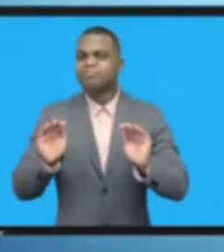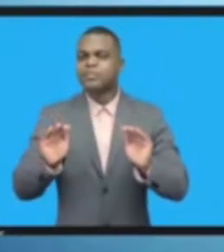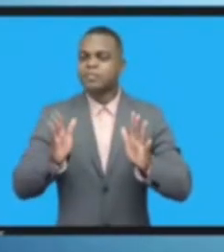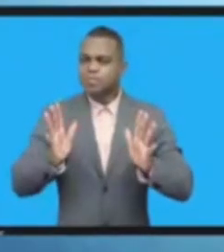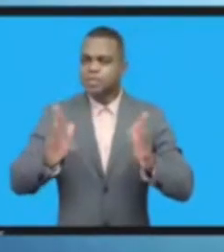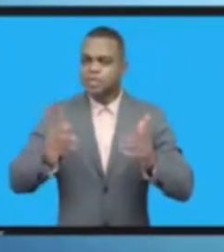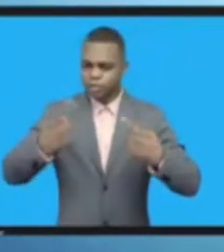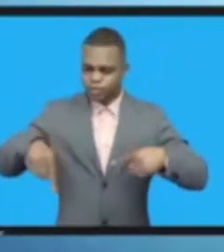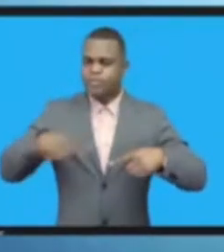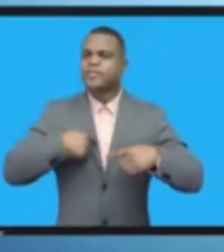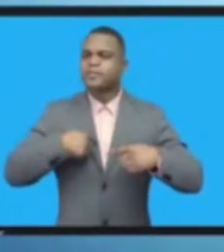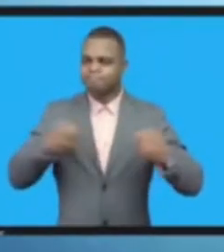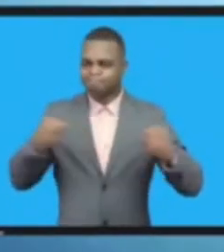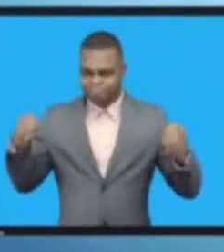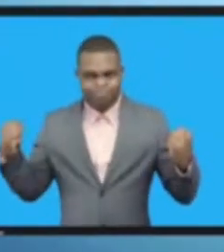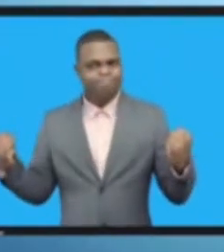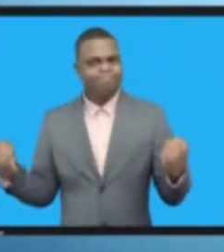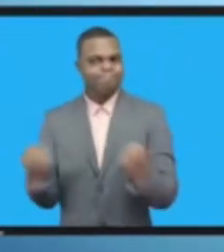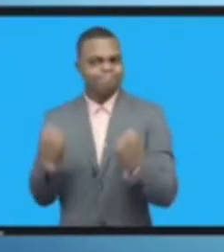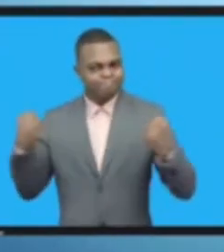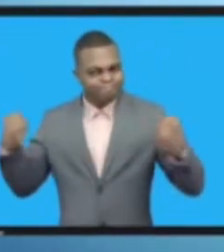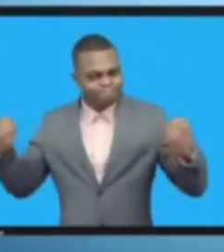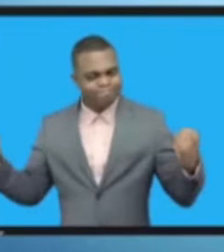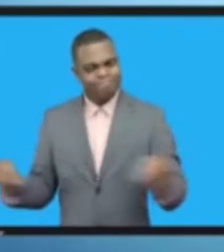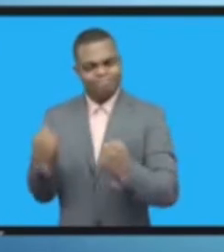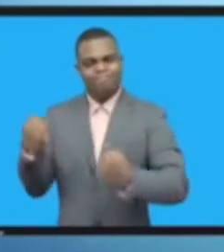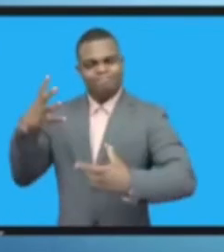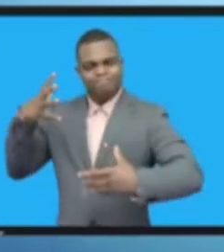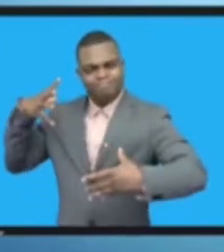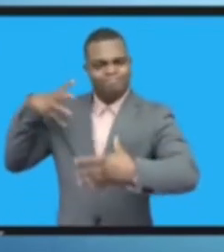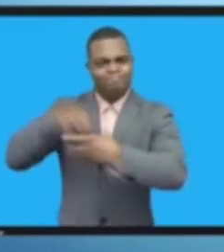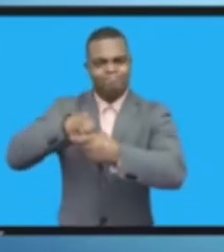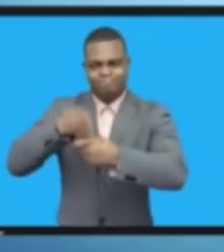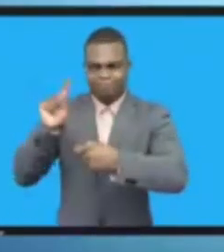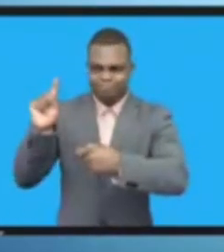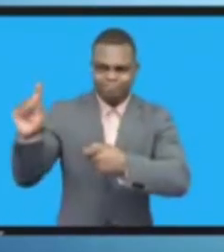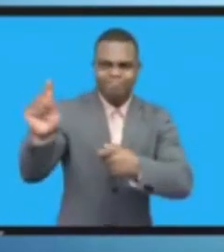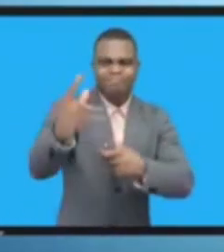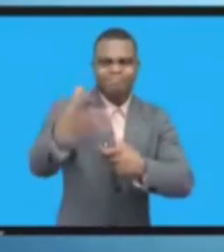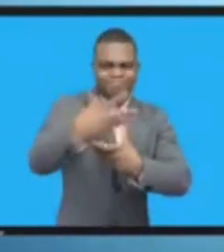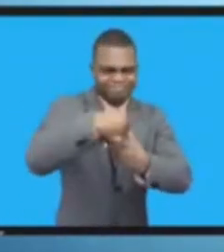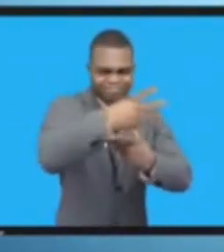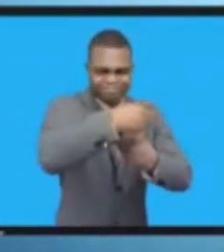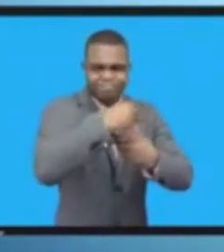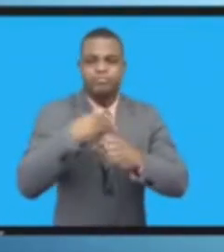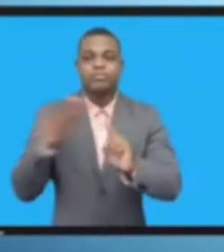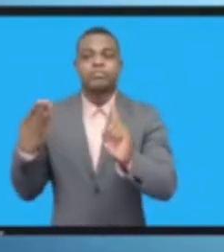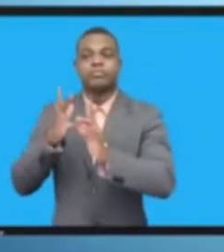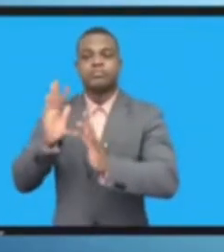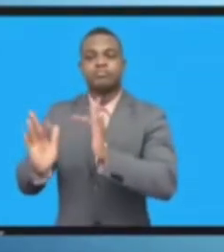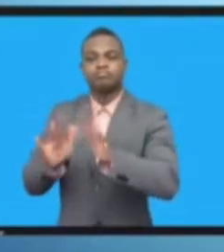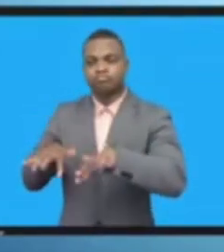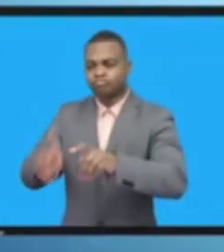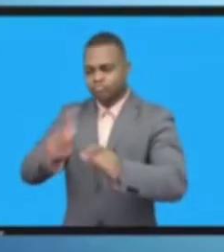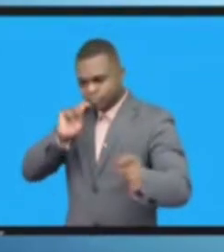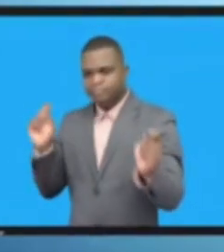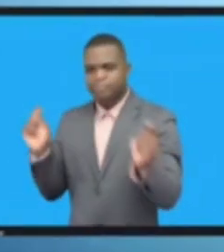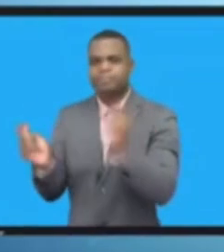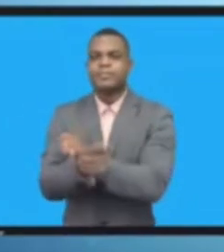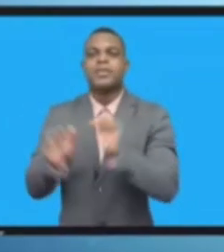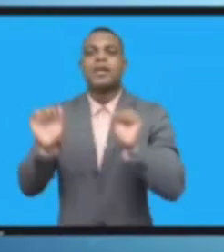يصيغ عالمنا إن التكنولوجيا قد أنتجت المعلومات كما ذكر والآن